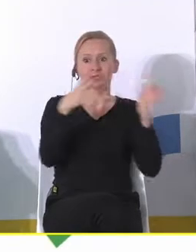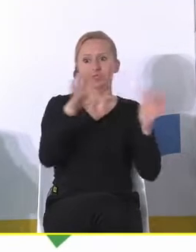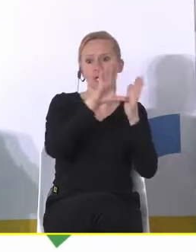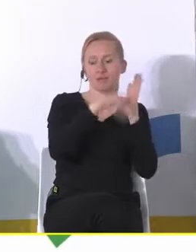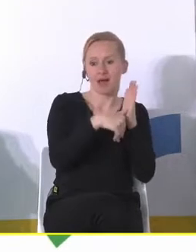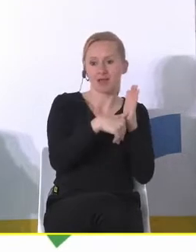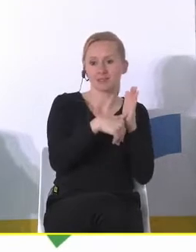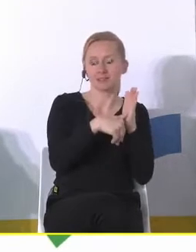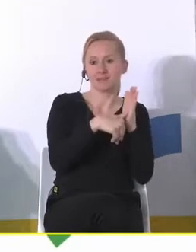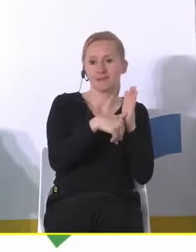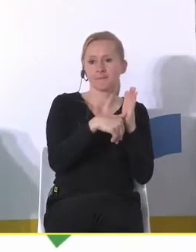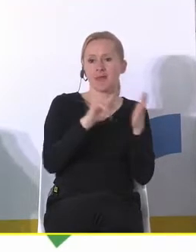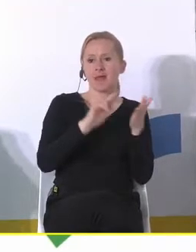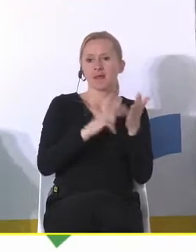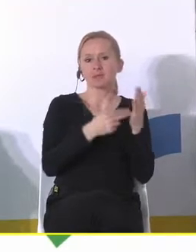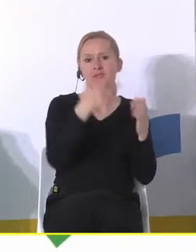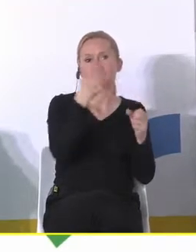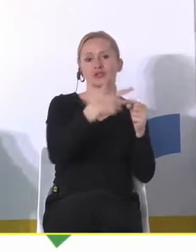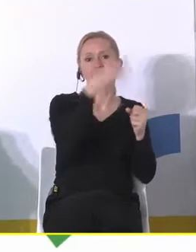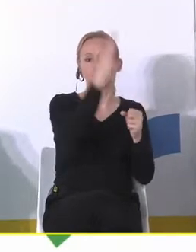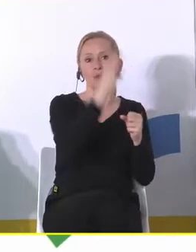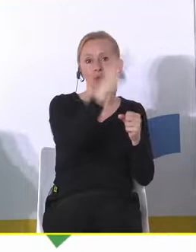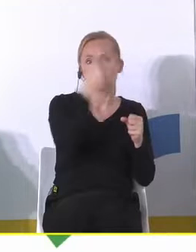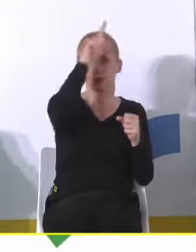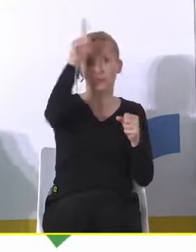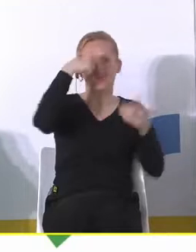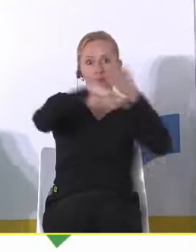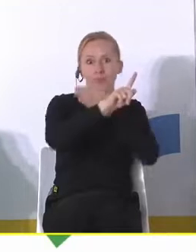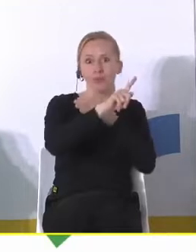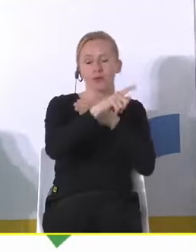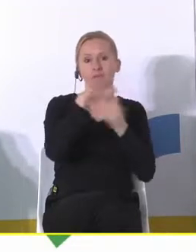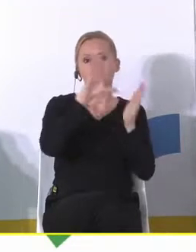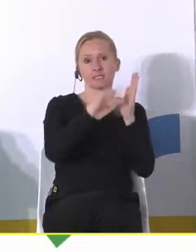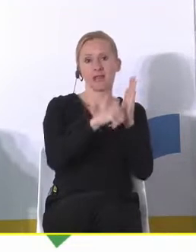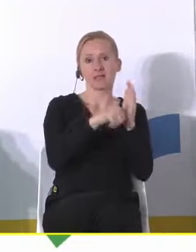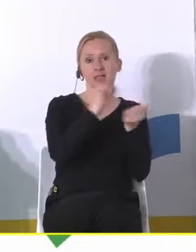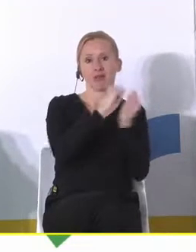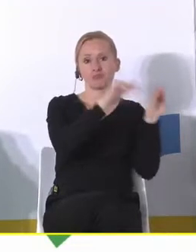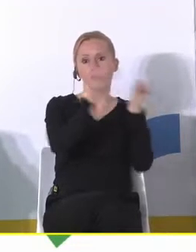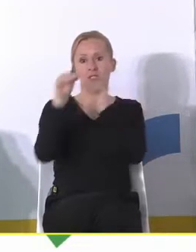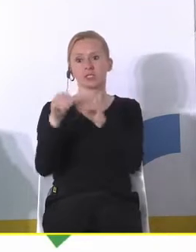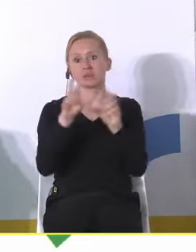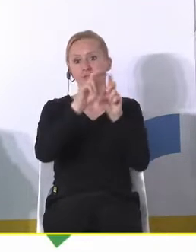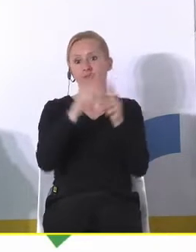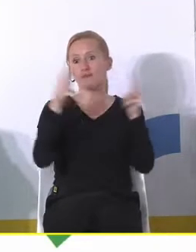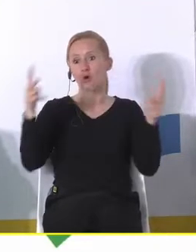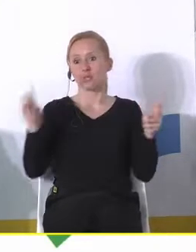miasta większego, 30% mieszkańców nagle wyjechało z jakiegoś miasta, czy w jakimś okresie